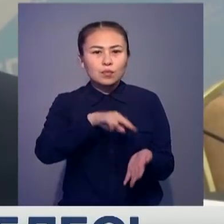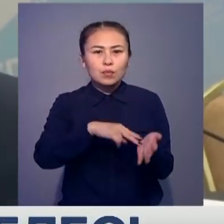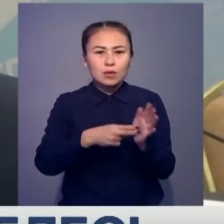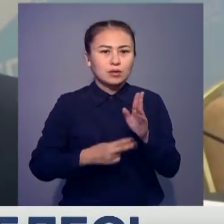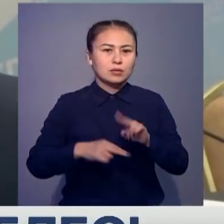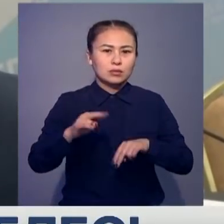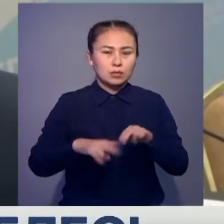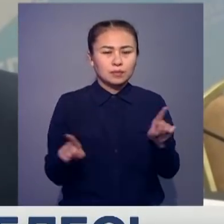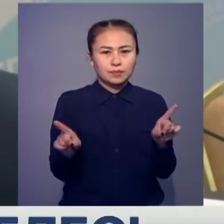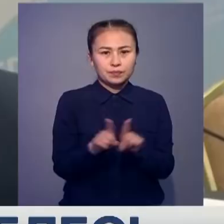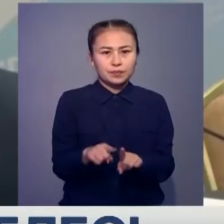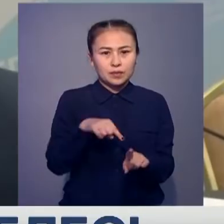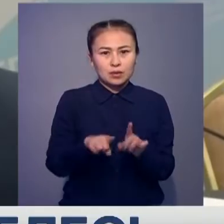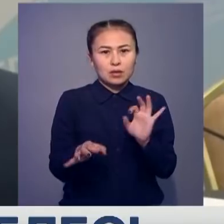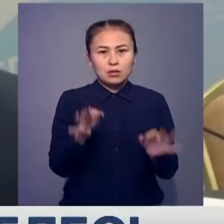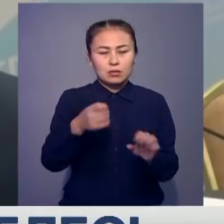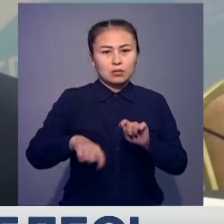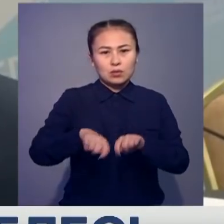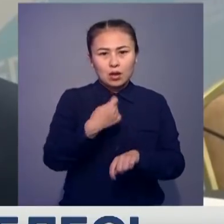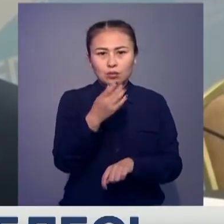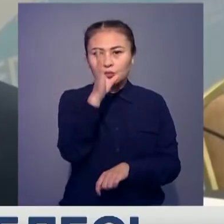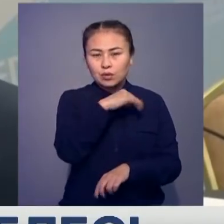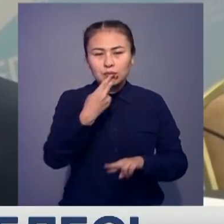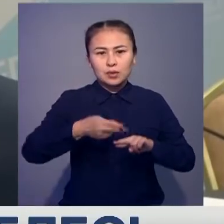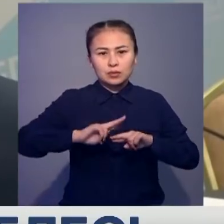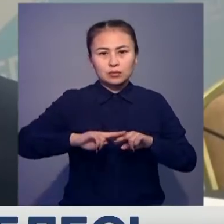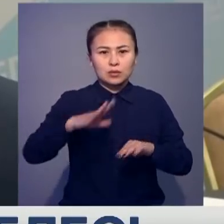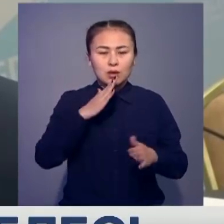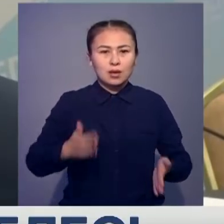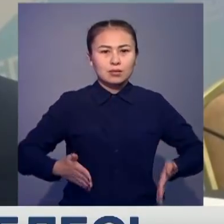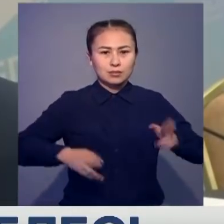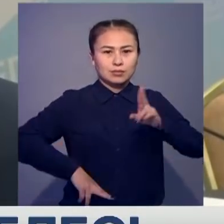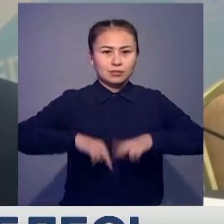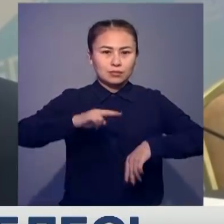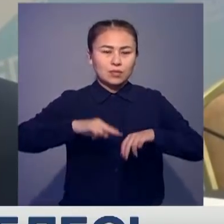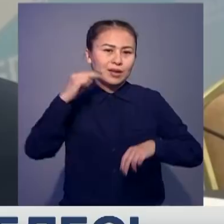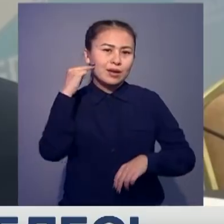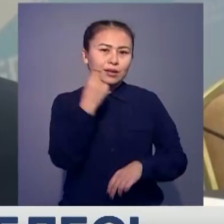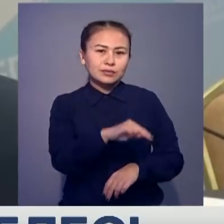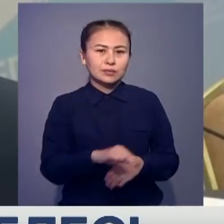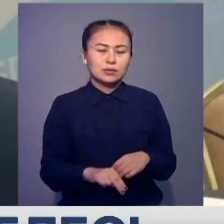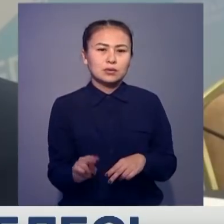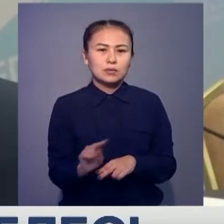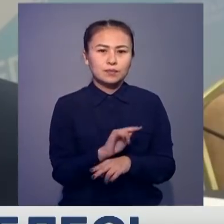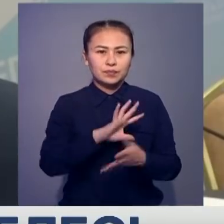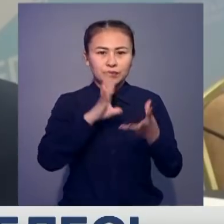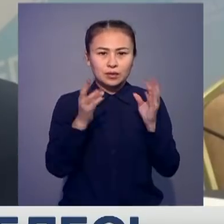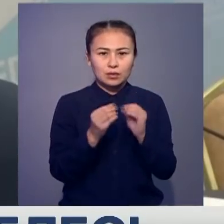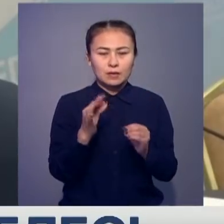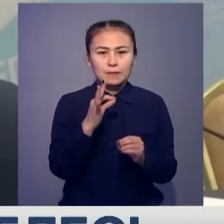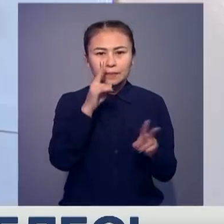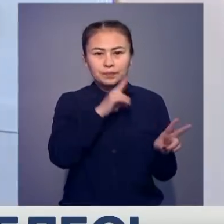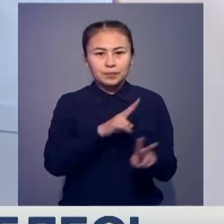құрлышыларда ол нормаларды бұзуы мүмкін. Бізді ғимараттың сапалы жобаланы ұнда, сапалы салыны ұнда қадағылайтын